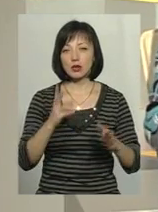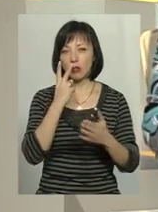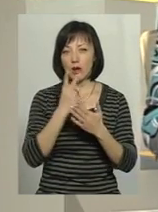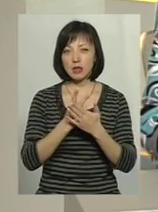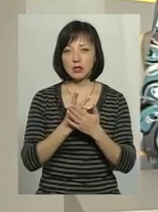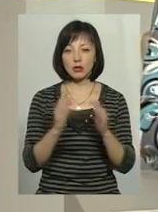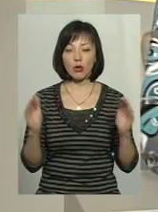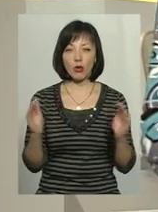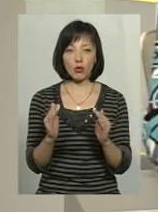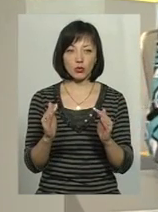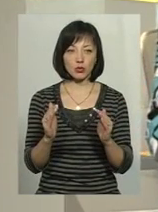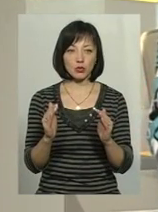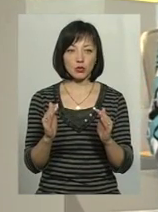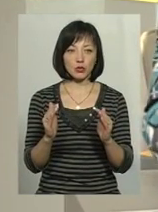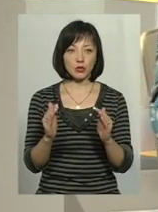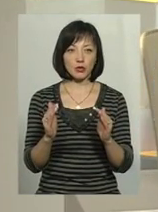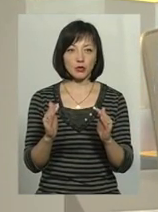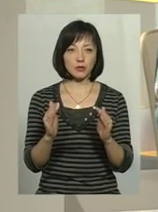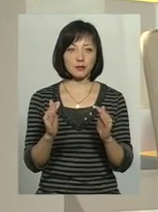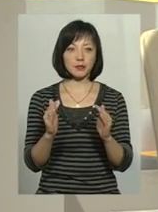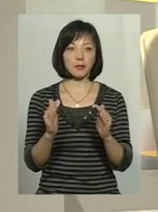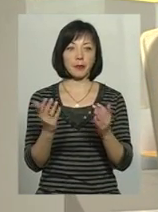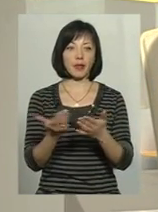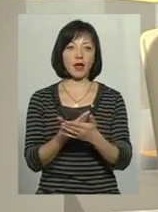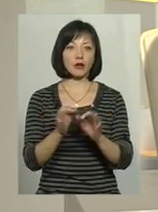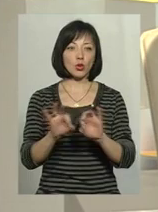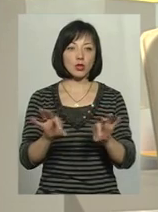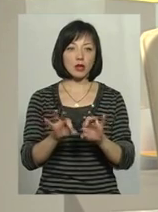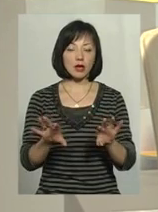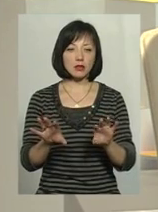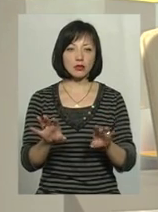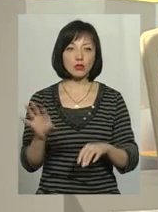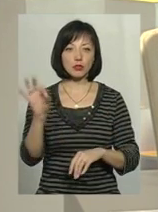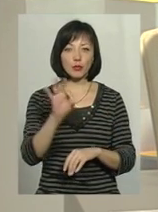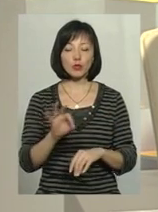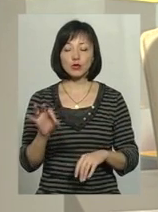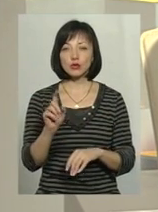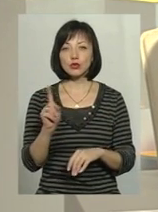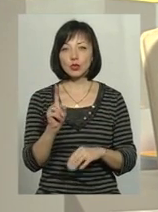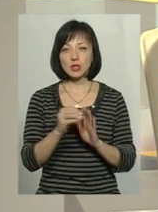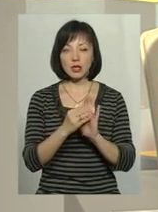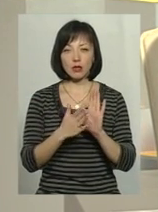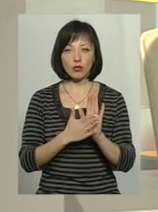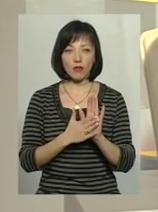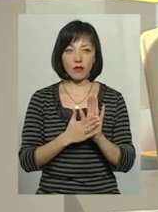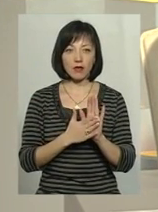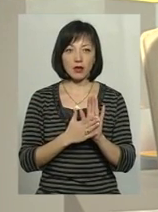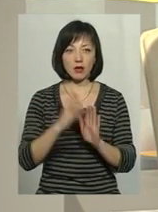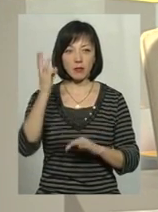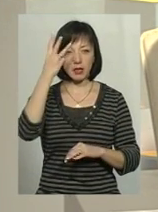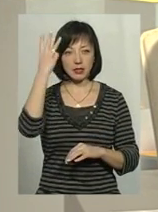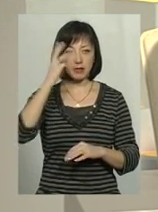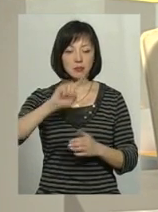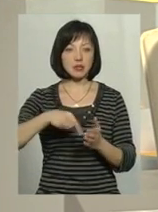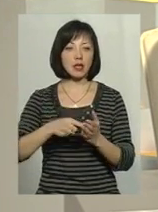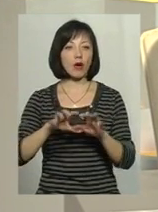коротку анотацію щодо того, що задекларував Хмельницький